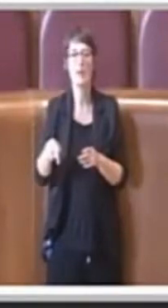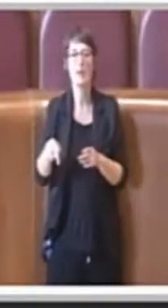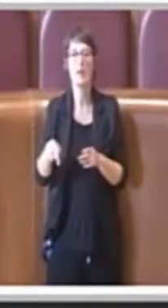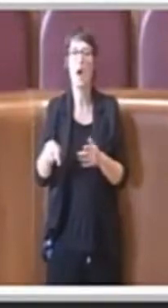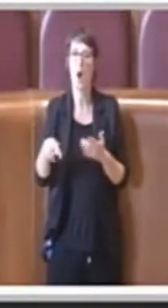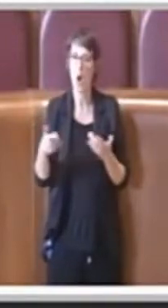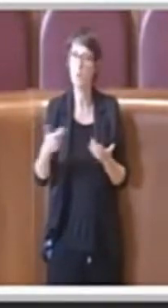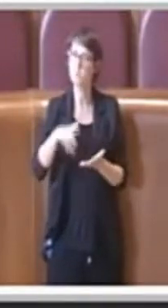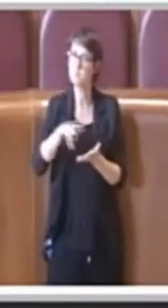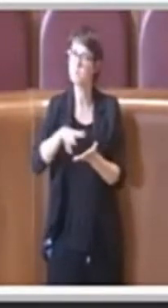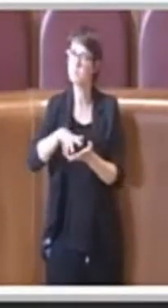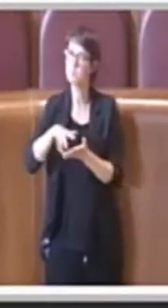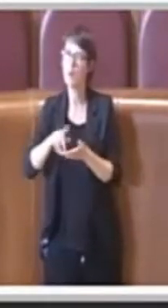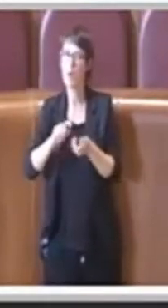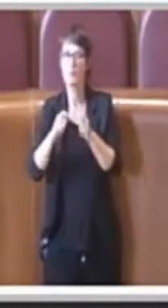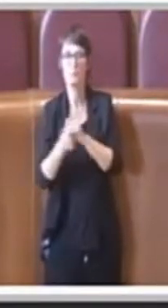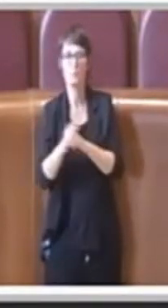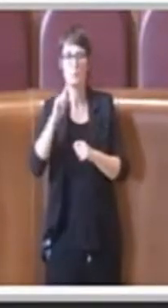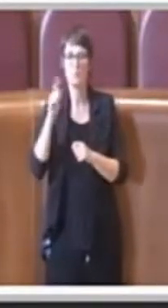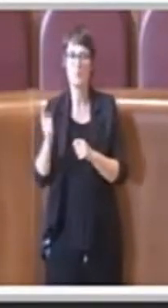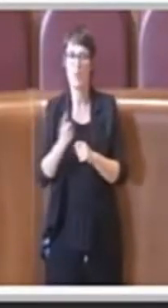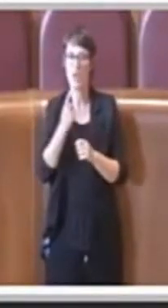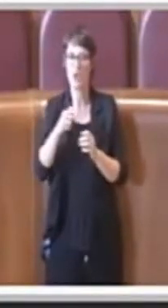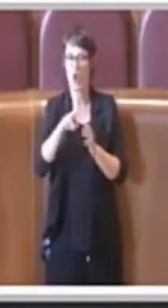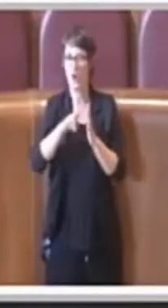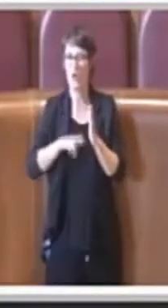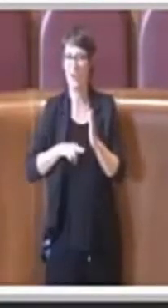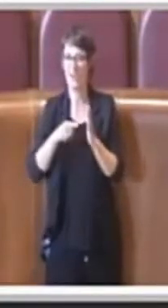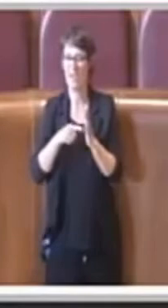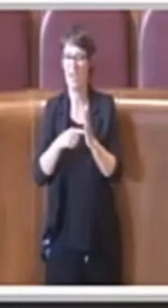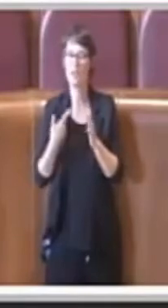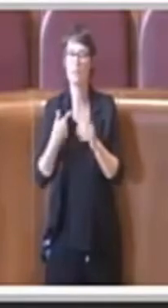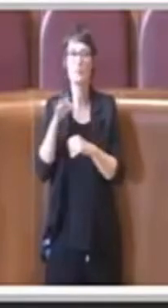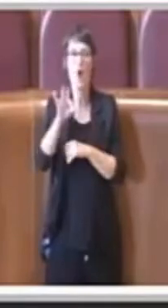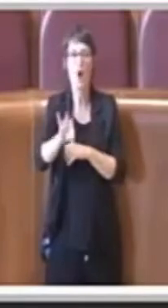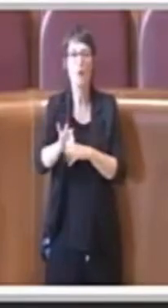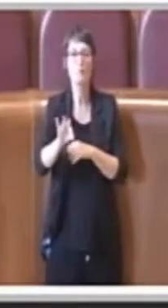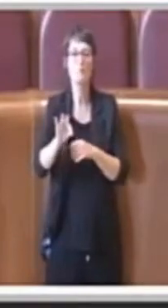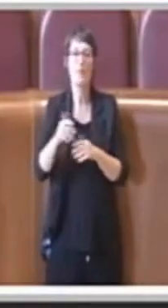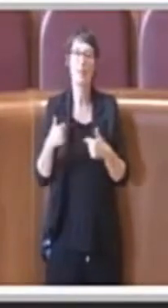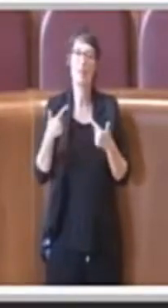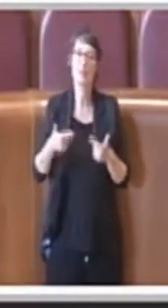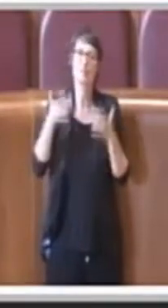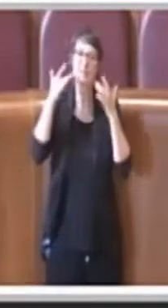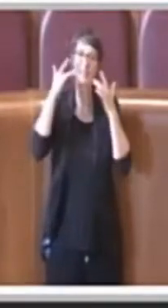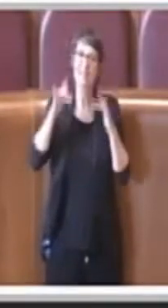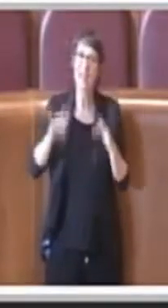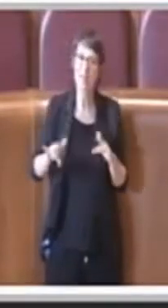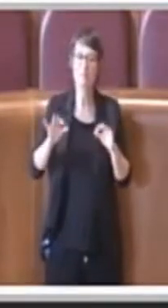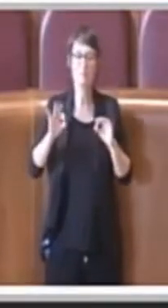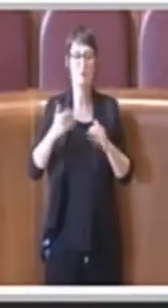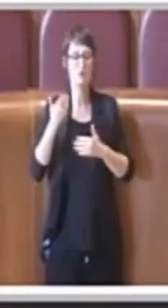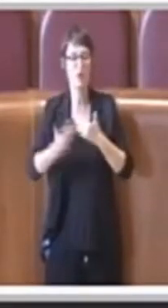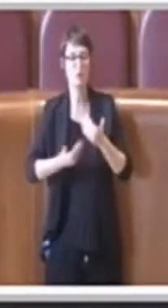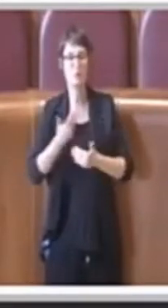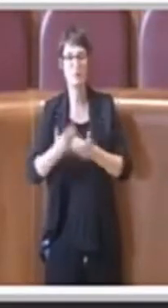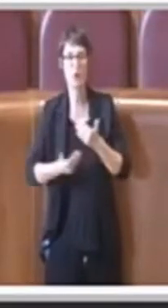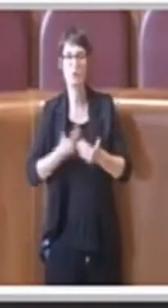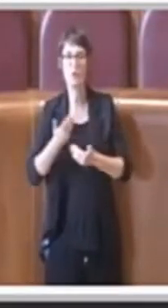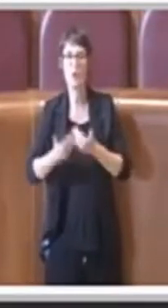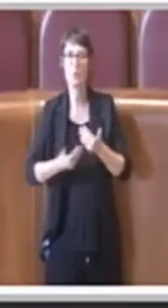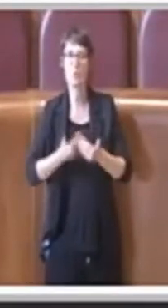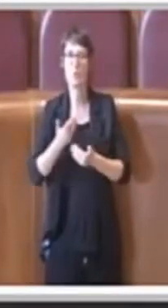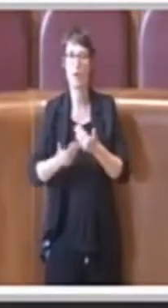delle migliorie finalizzate a semplificare il più possibile le procedure volte